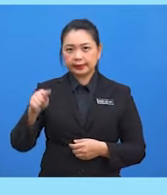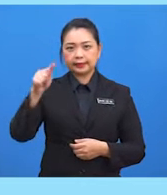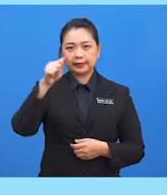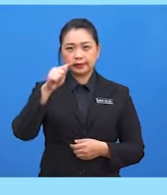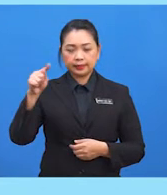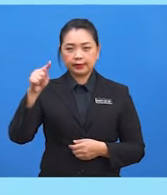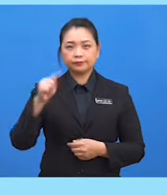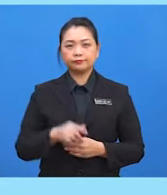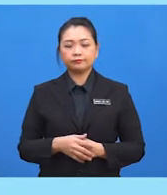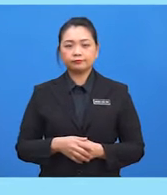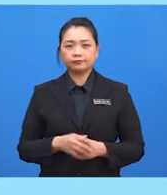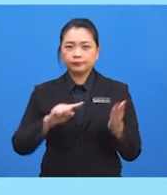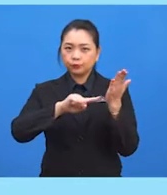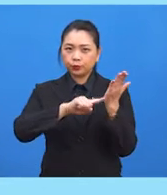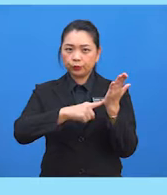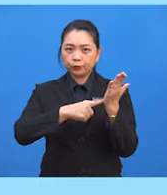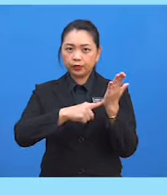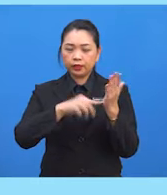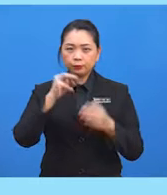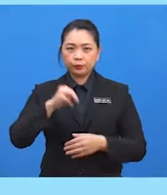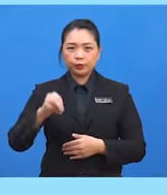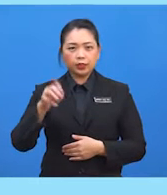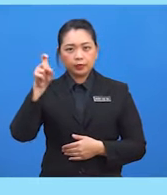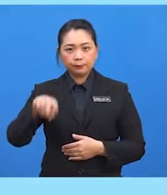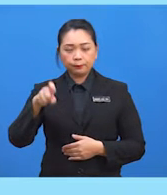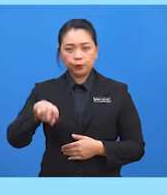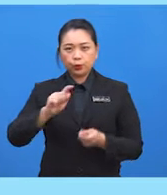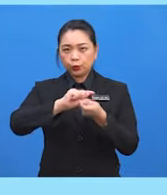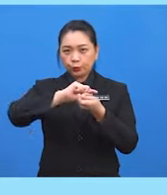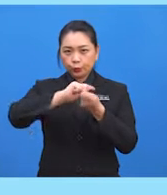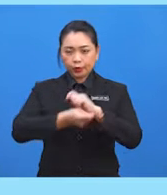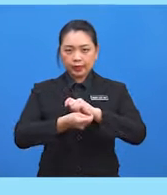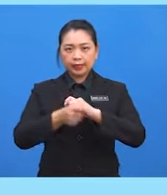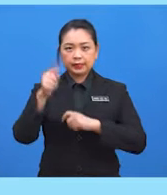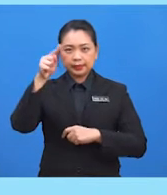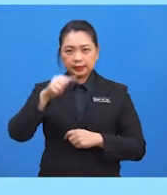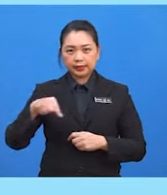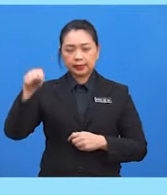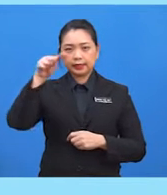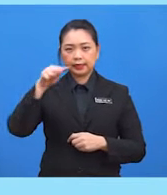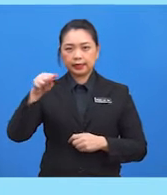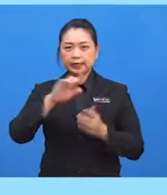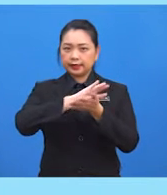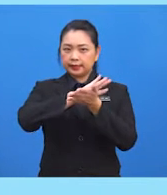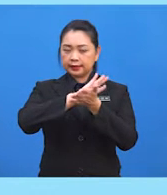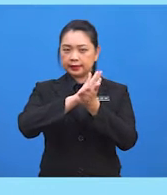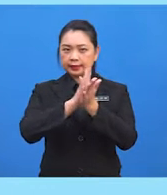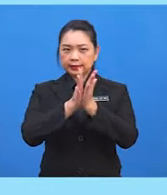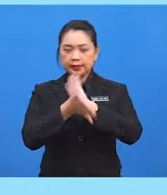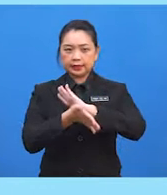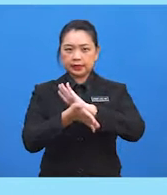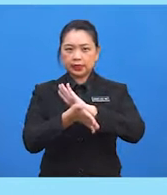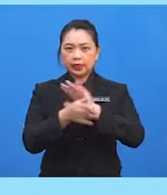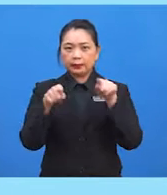Mula-mula, murid-murid perlu menukarkan theta menjadi subjek